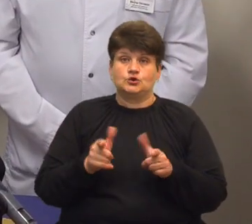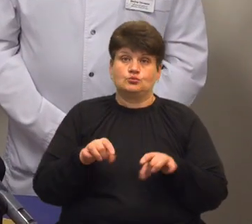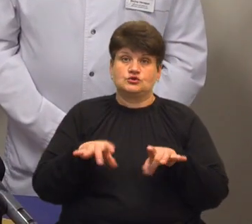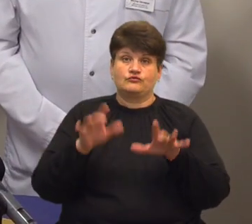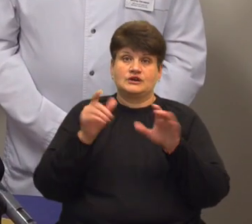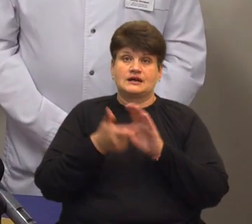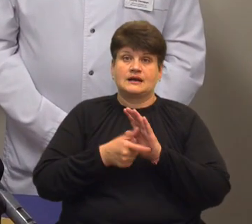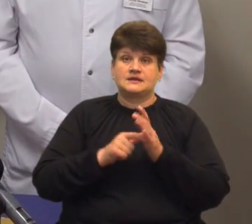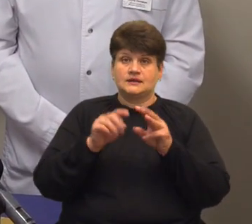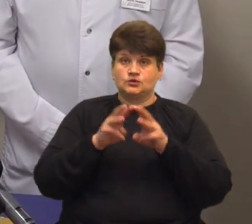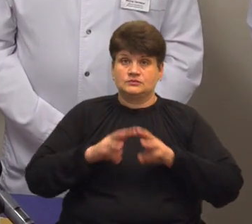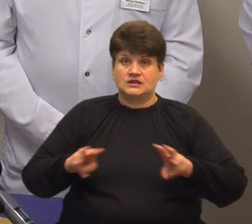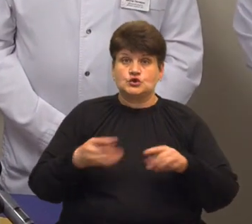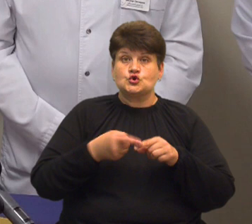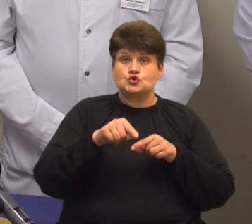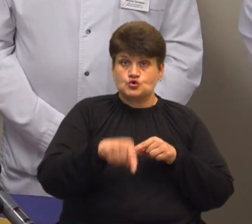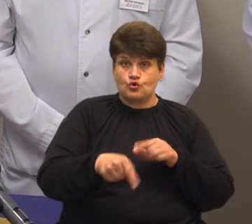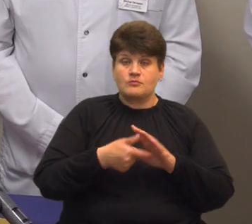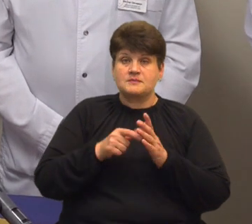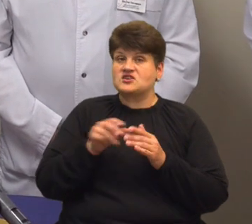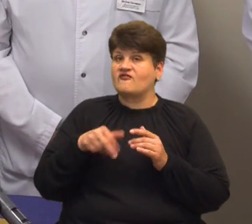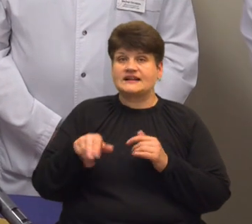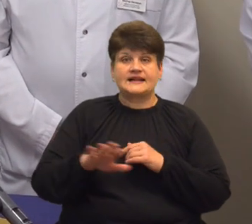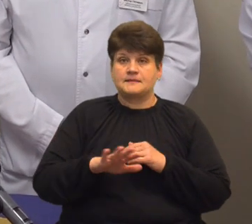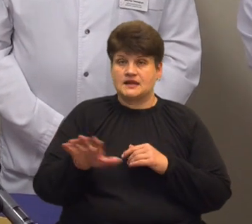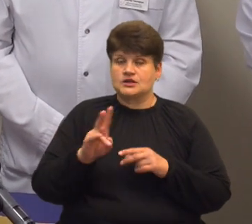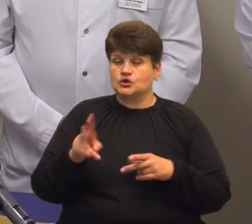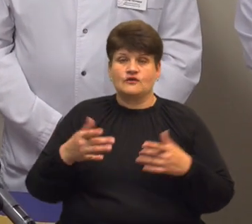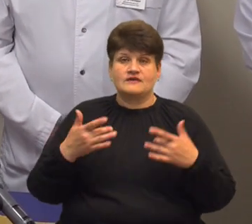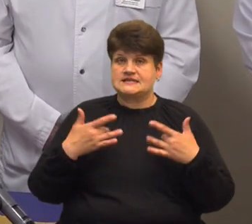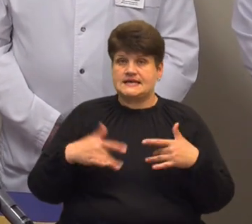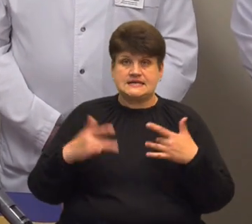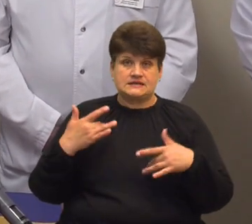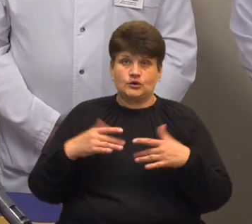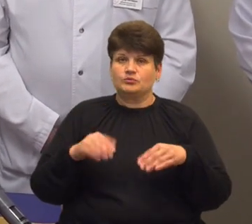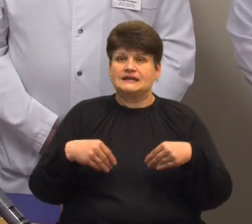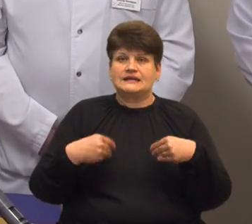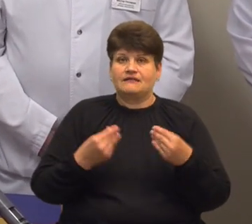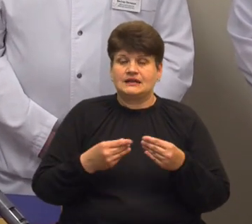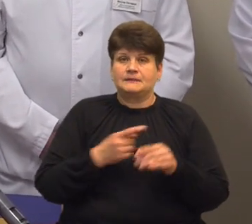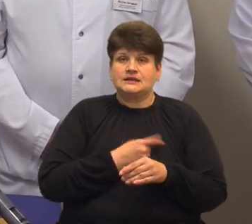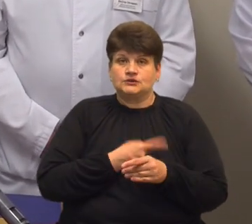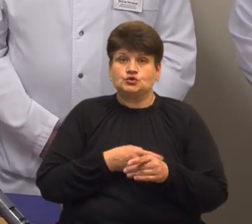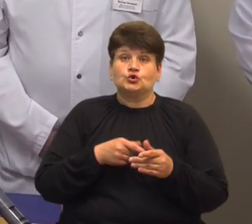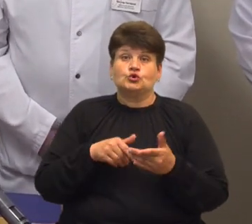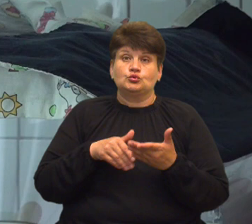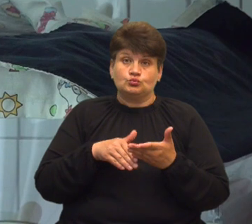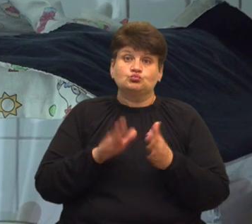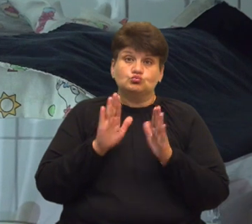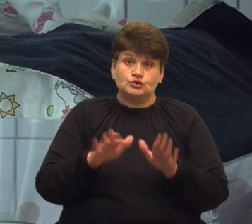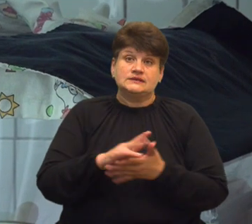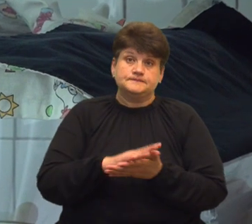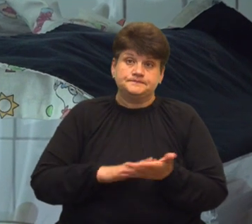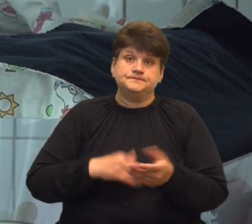звільнить. Ви з цього приміщення не підате. Яку ви надавали медичну послугу, таку і будете надавати.